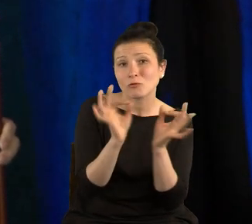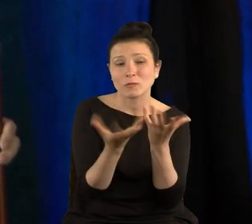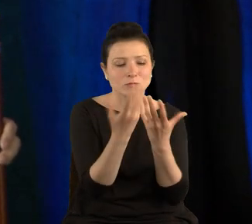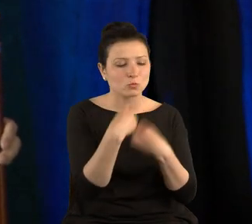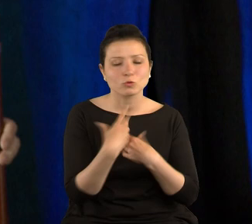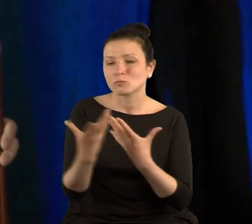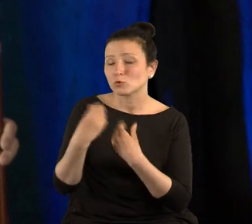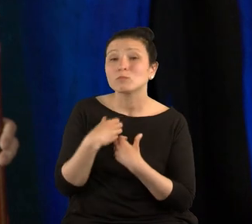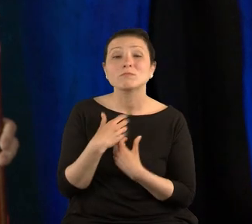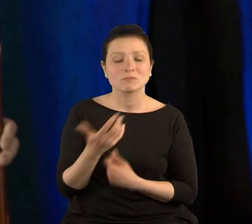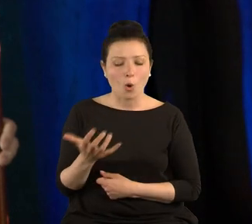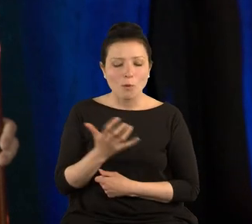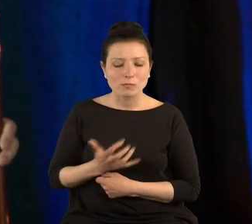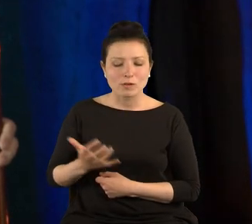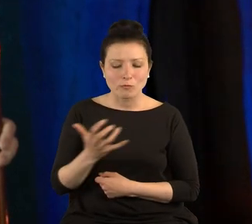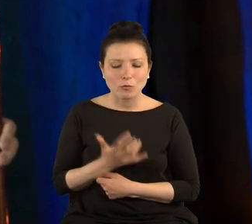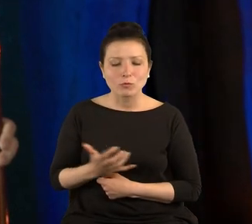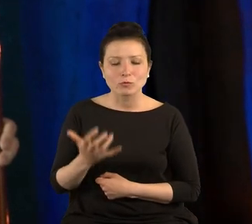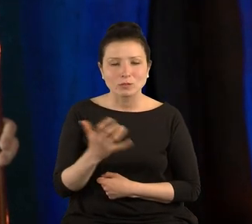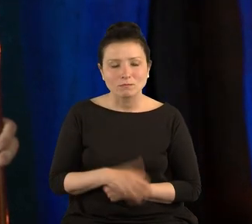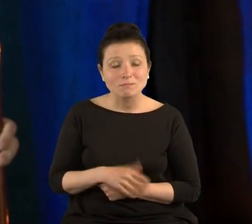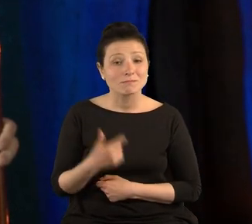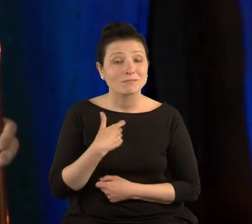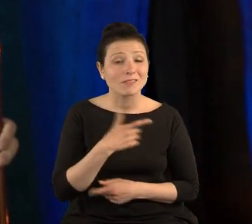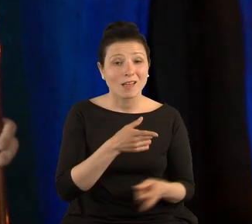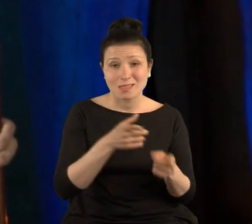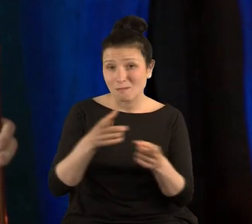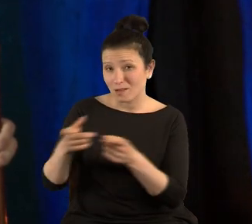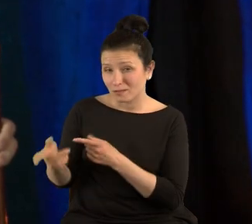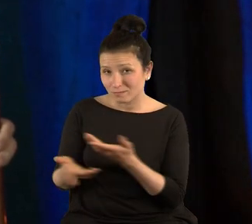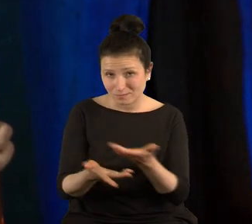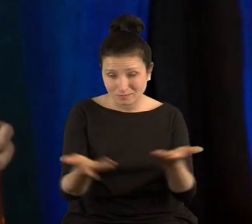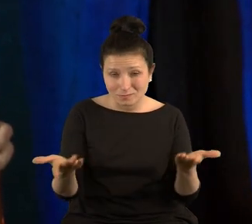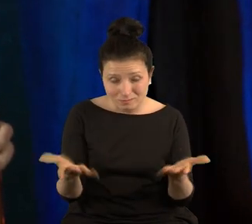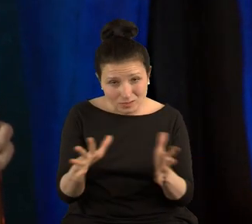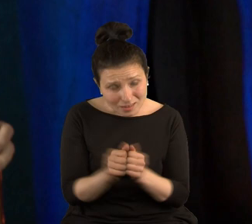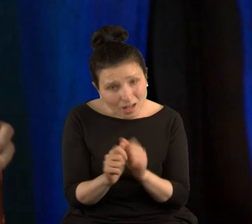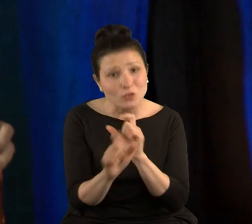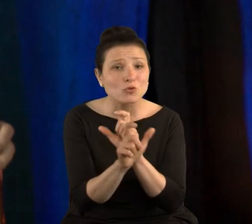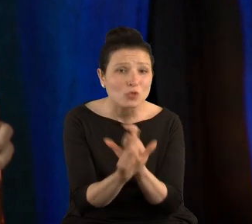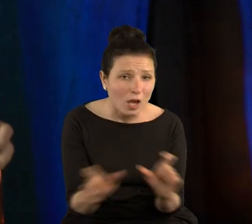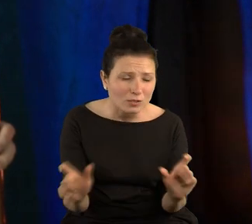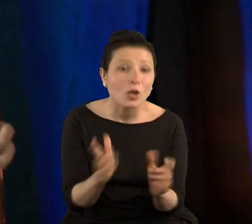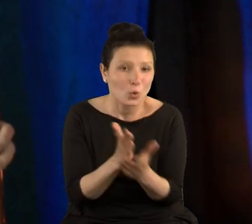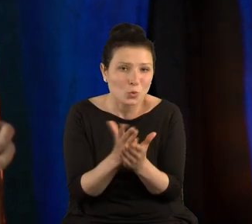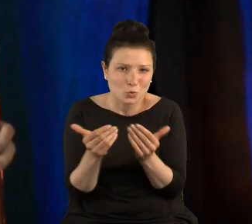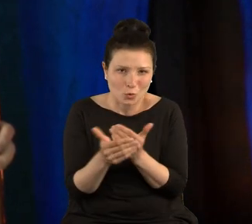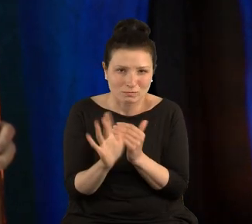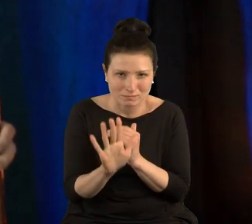ja was namawiam do tego, żebyście znaleźli czas, już kończę,